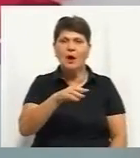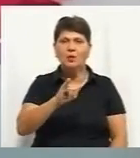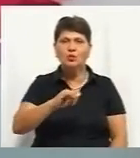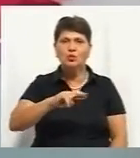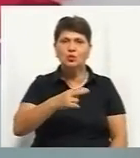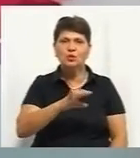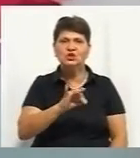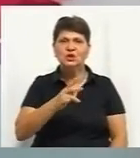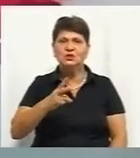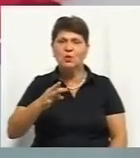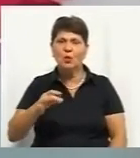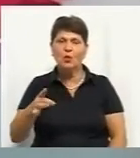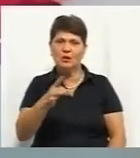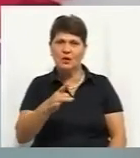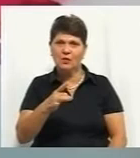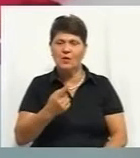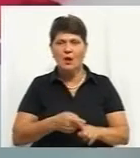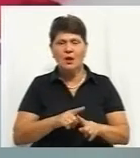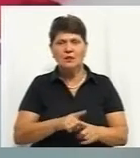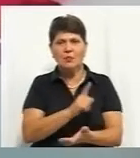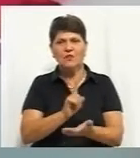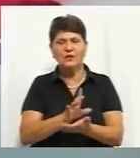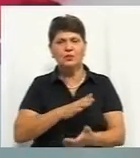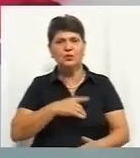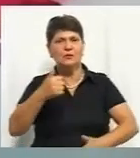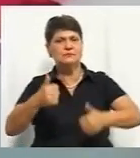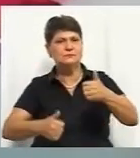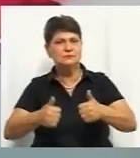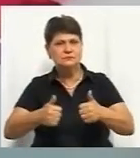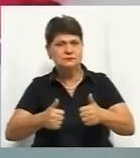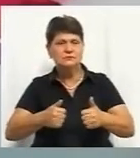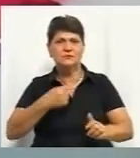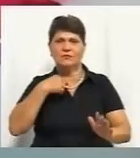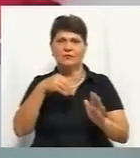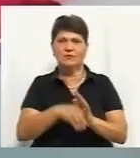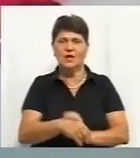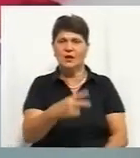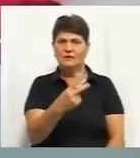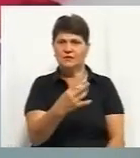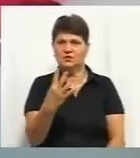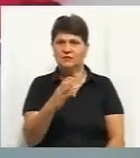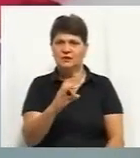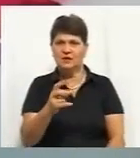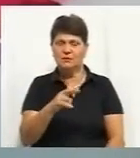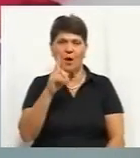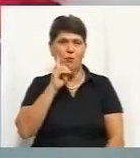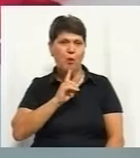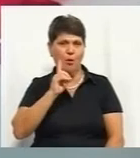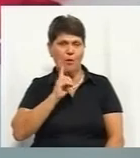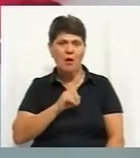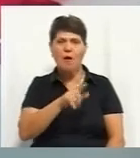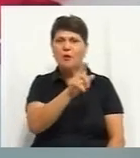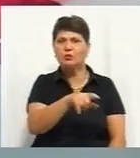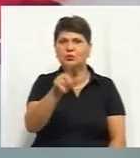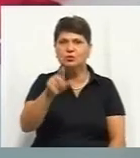має перемогти у бюджеті громадських ініціатив. Голосування розпочнеться з 24 серпня. Поки ж місцеві власними силами